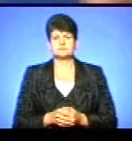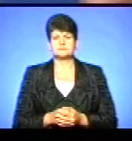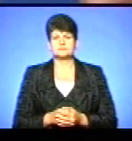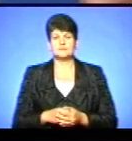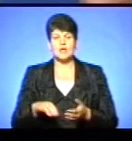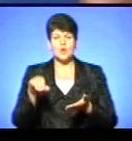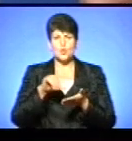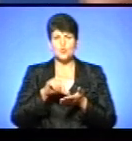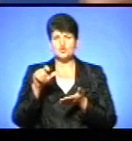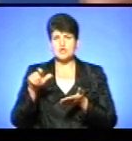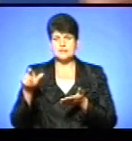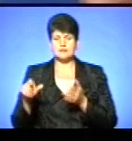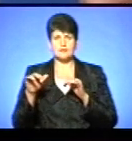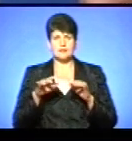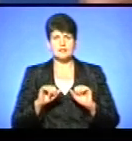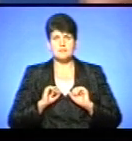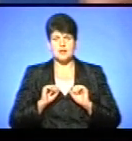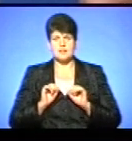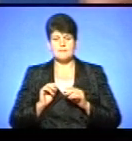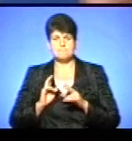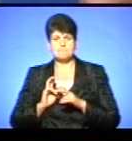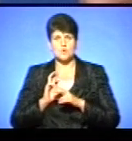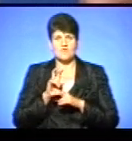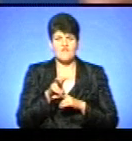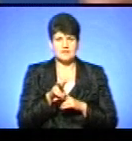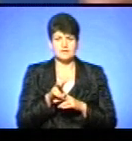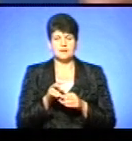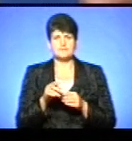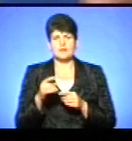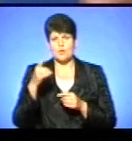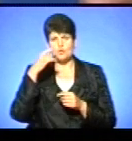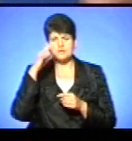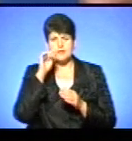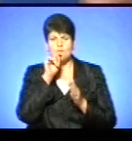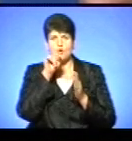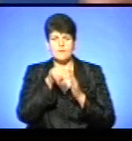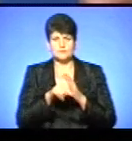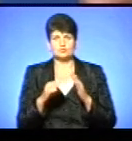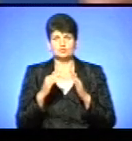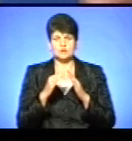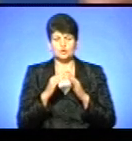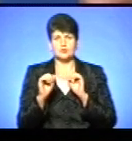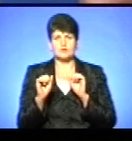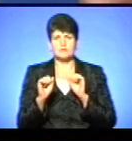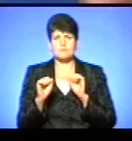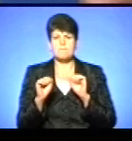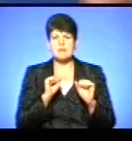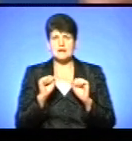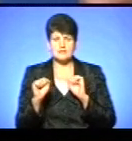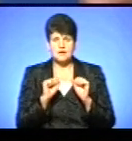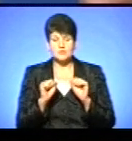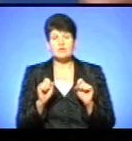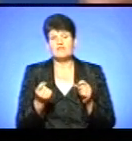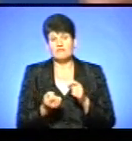Учасники акції намагалися прорвати кордон поліцейських та наблизитись і потрапити в будівлю парламенту. В результаті цього виникла